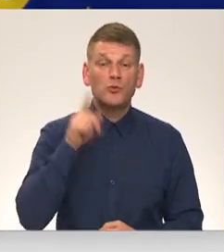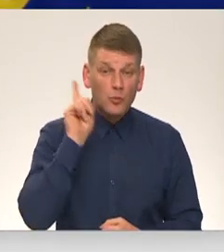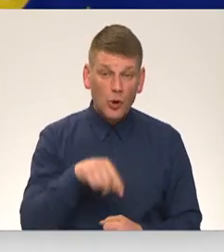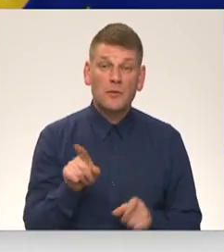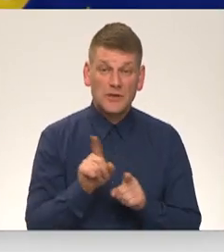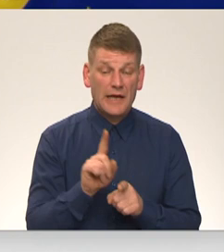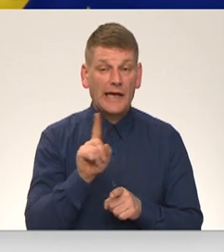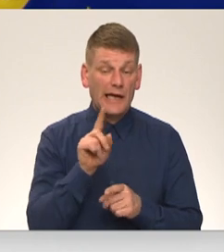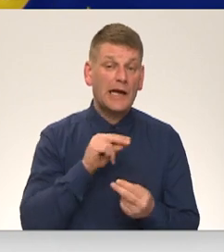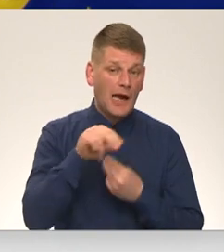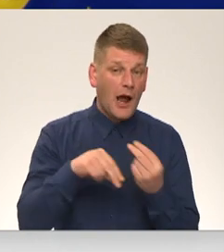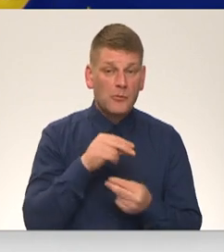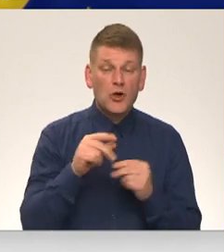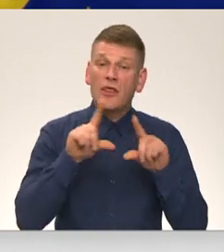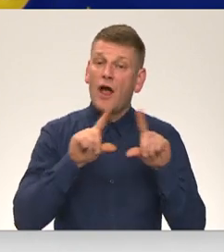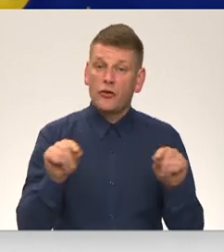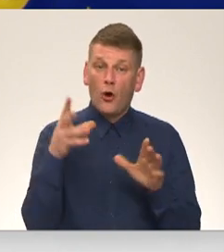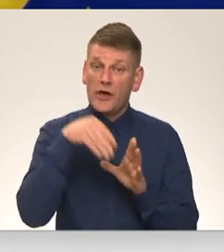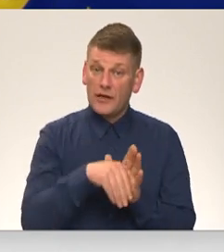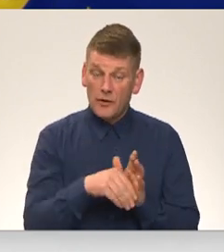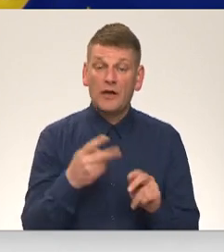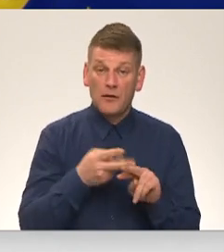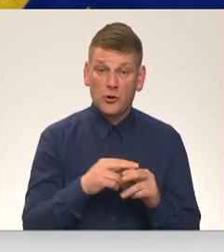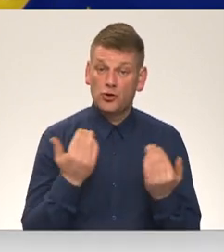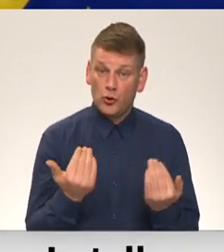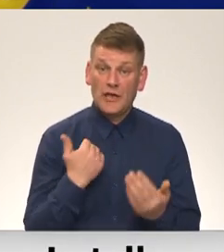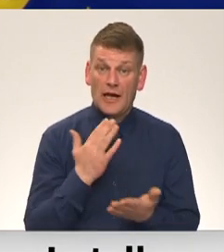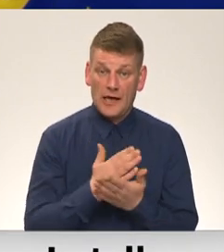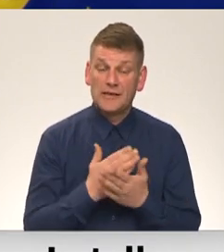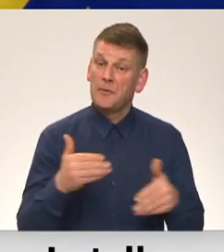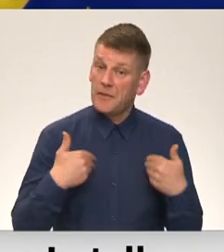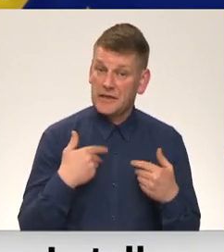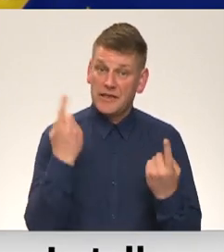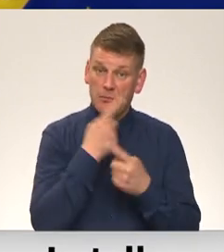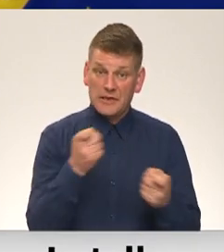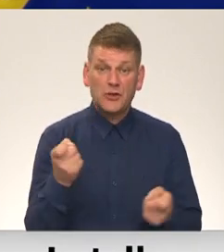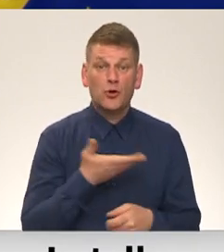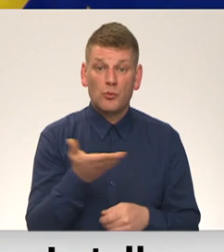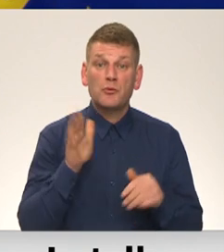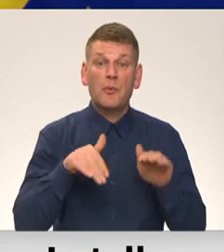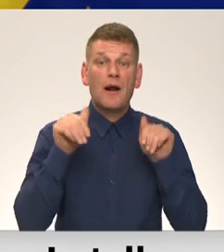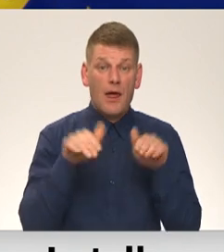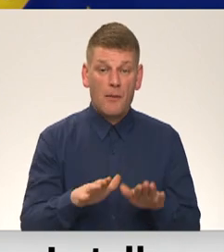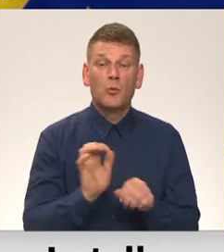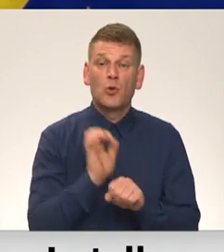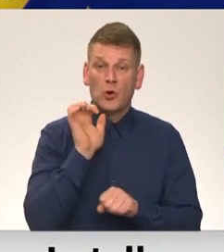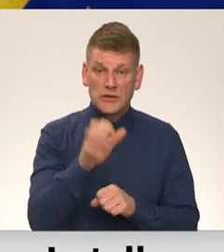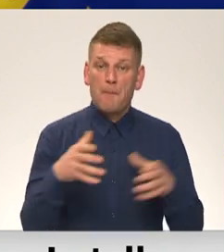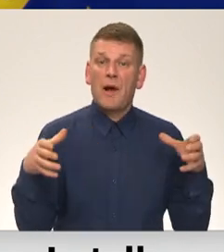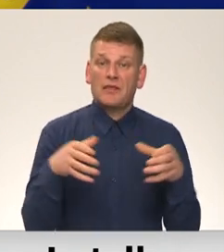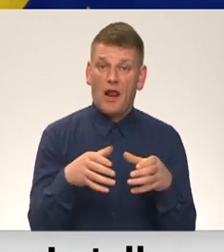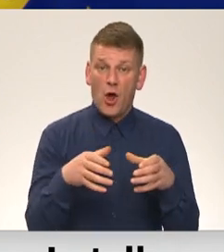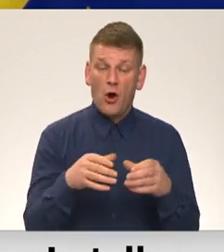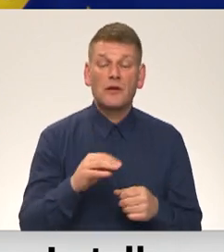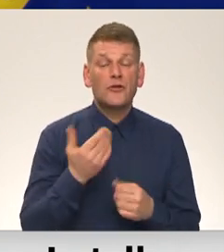arī ir jāpaspriež NATO ietveros. Tāpēc šodien mēs esam gandarīti paziņoti jums par lēmumu nosūtīt bataljonu,